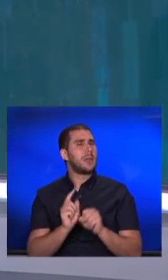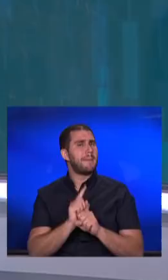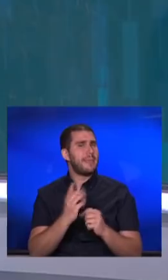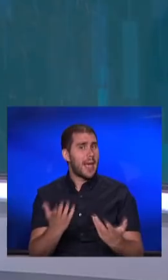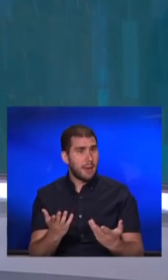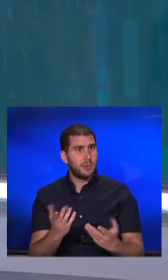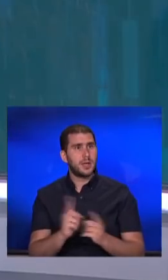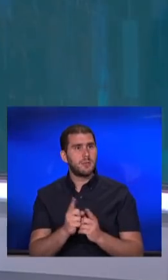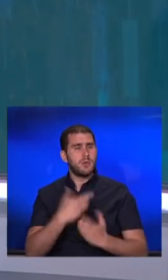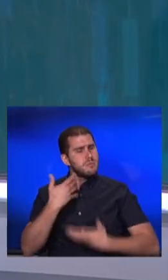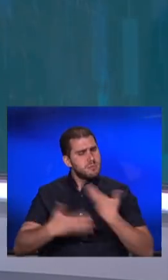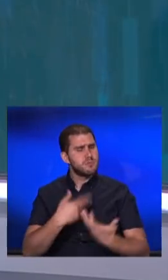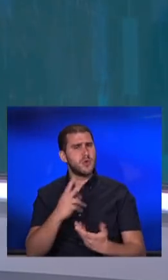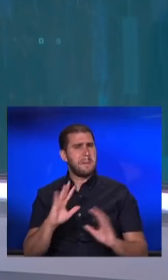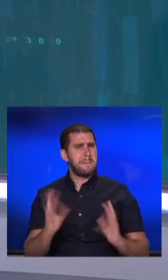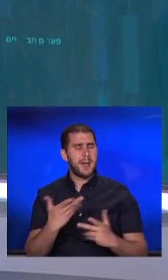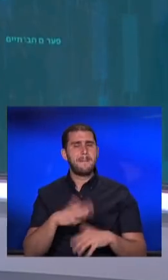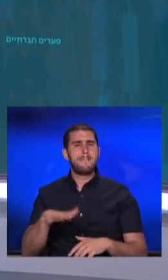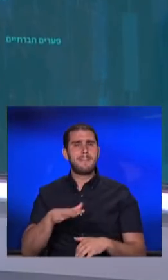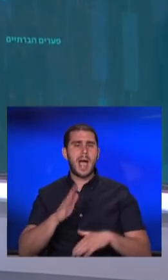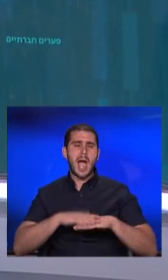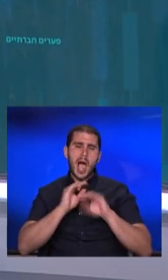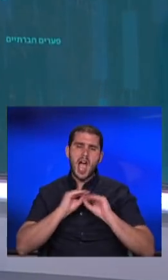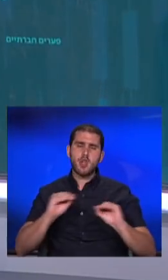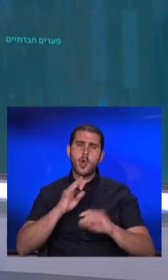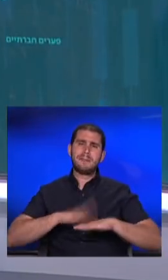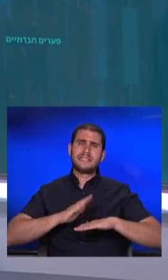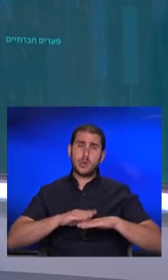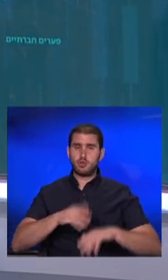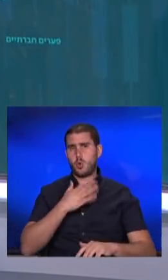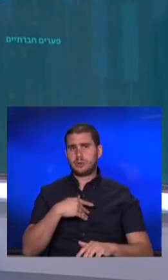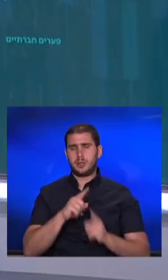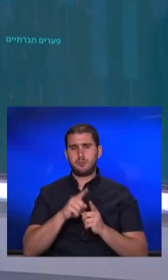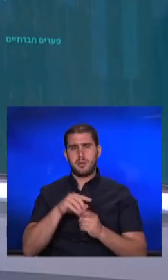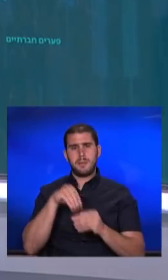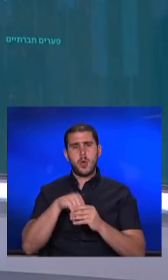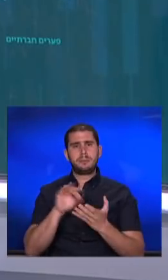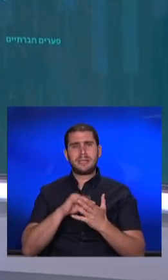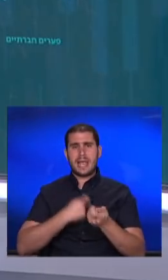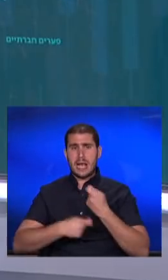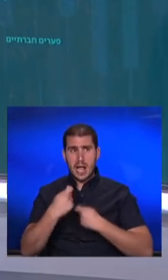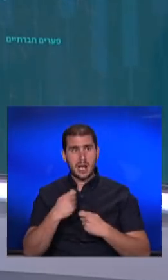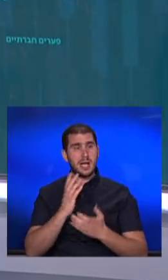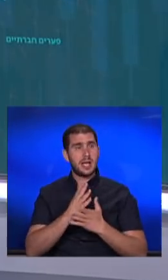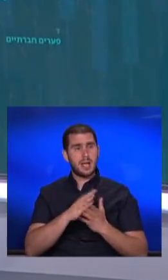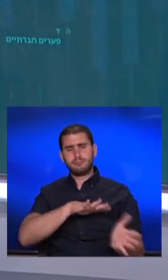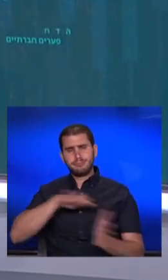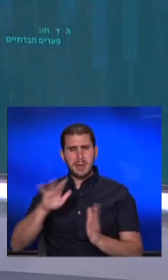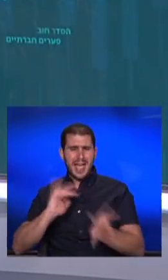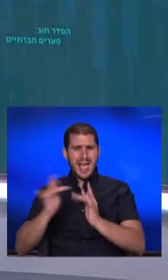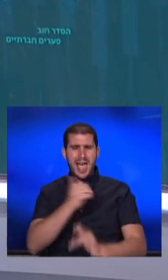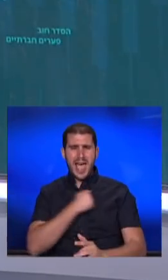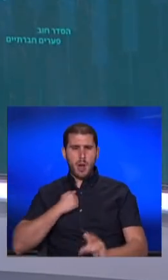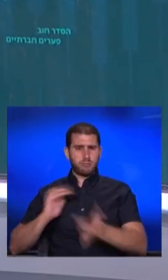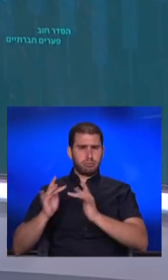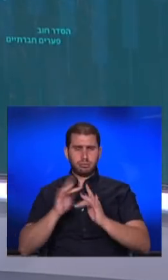להתניע כמה שיותר מהר את מערך ההכשרות המקצועיות שהיא רוצה לרכז במשרד הכלכלה, להניח בצד את מלחמות האגו שהרימו